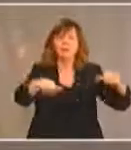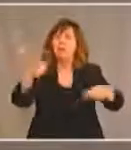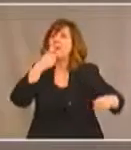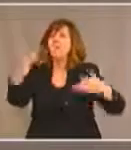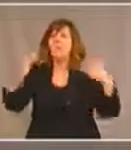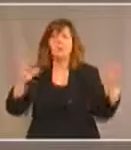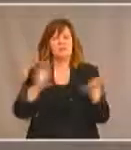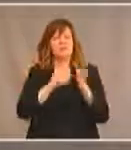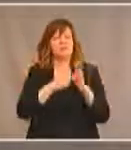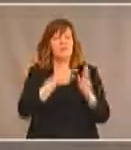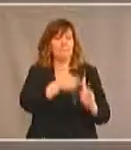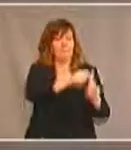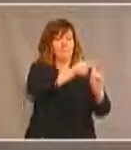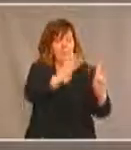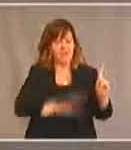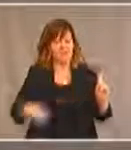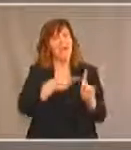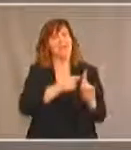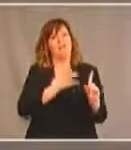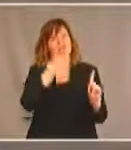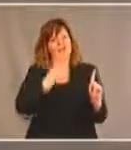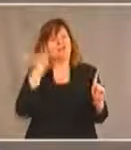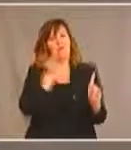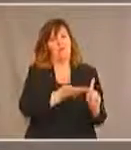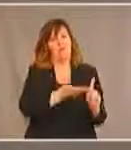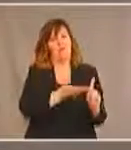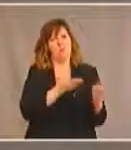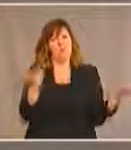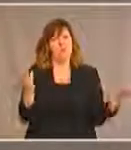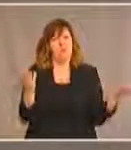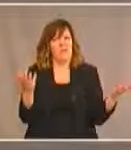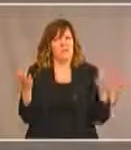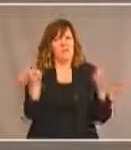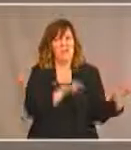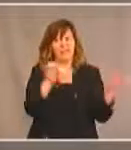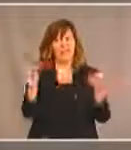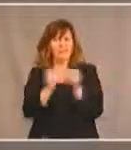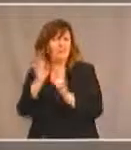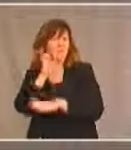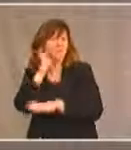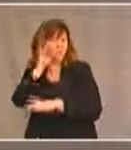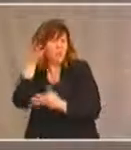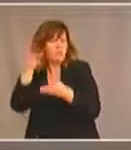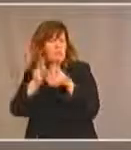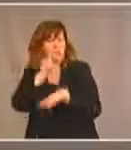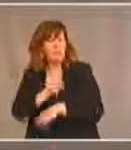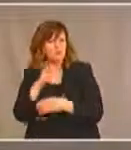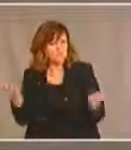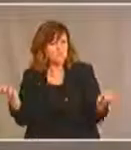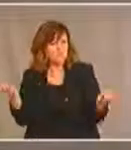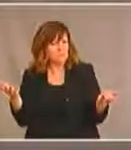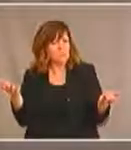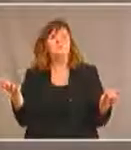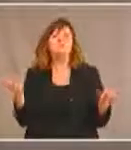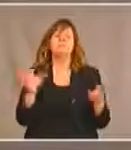et les gouvernements pour le paiement de services rendus aux Autochtones. Toutefois, les Premières Nations reconnaissent que le